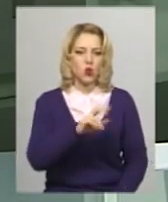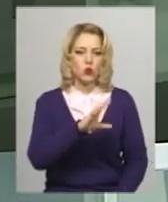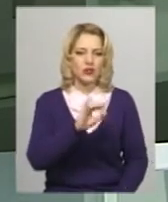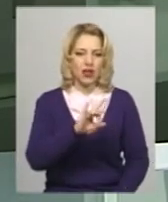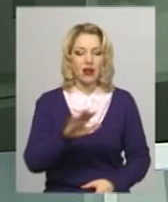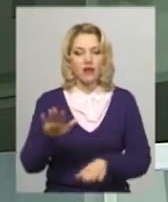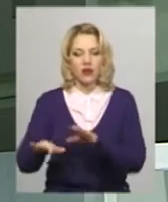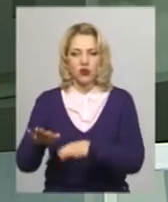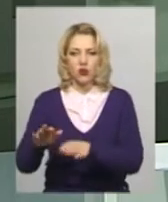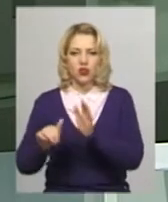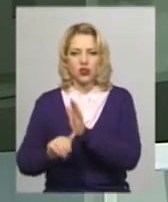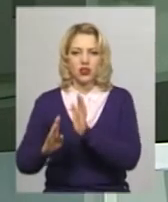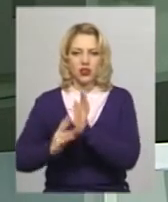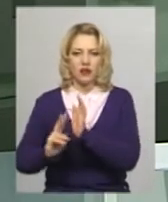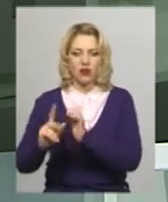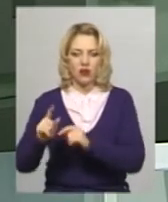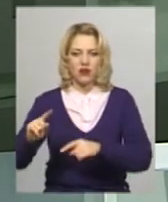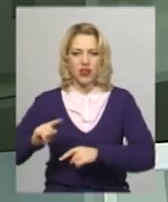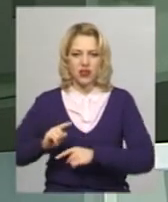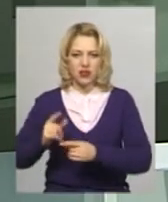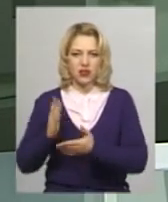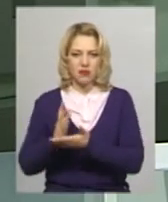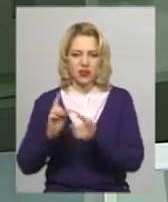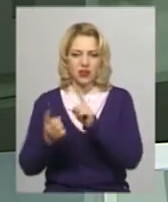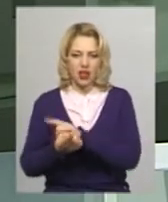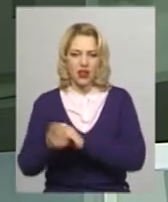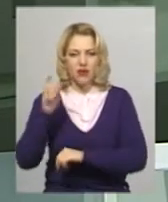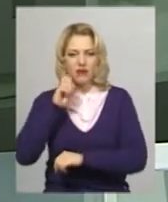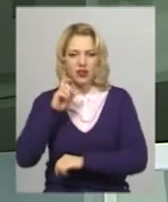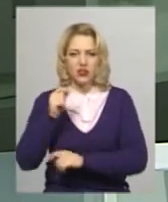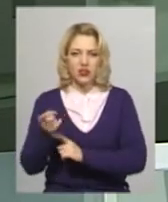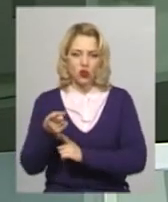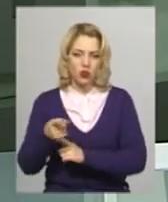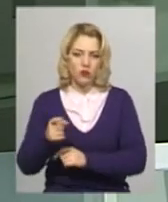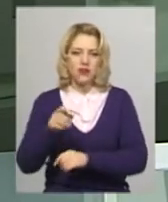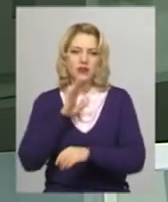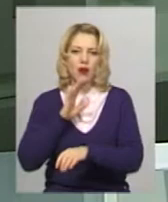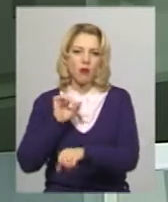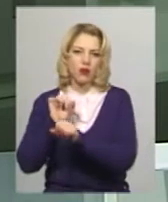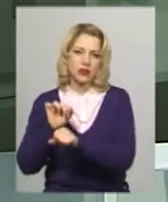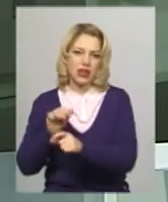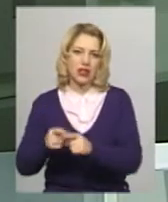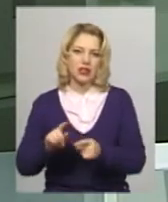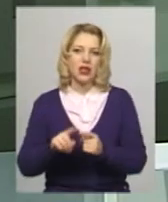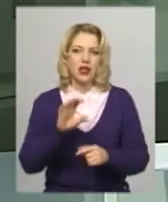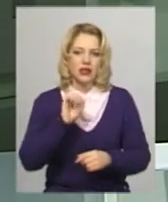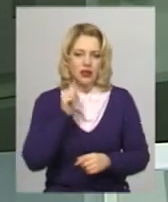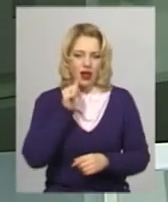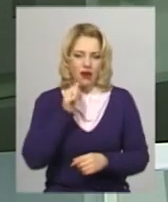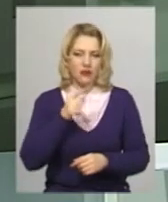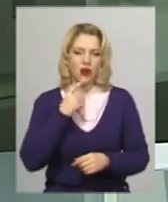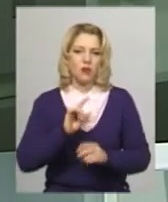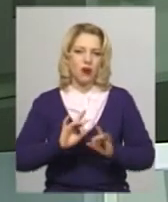69 кілограмів фіналістками стали Вінницька і Тернопільська боксерки. Завтра ж, повідомляє президент обласної федерації